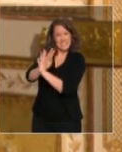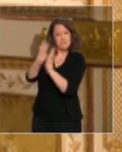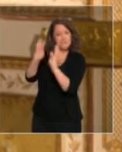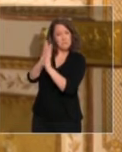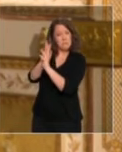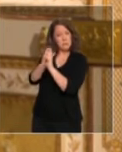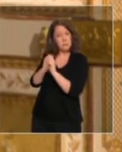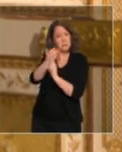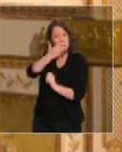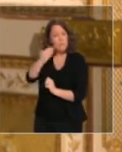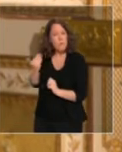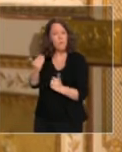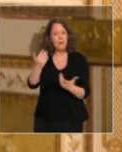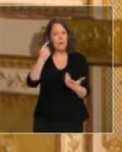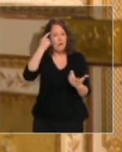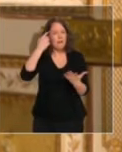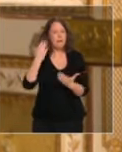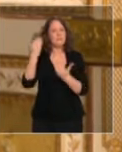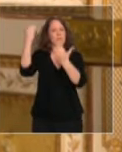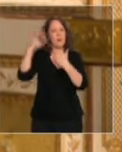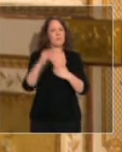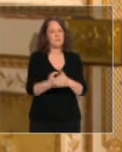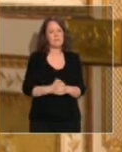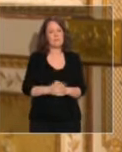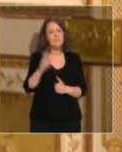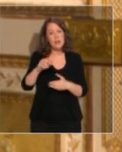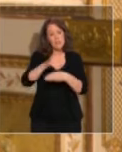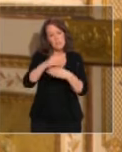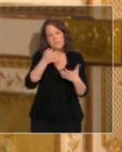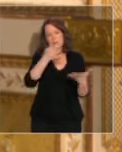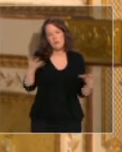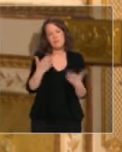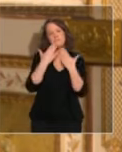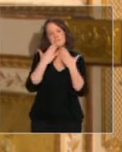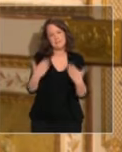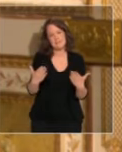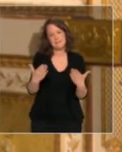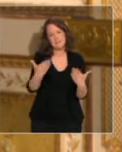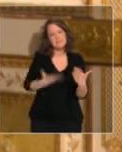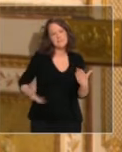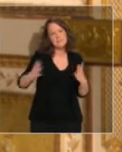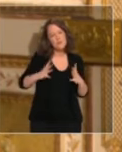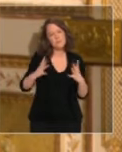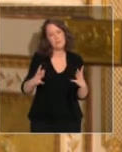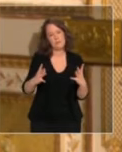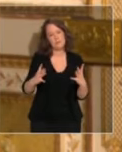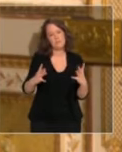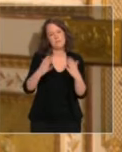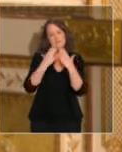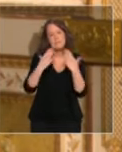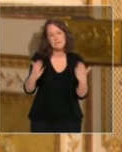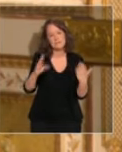Et je veux ce soir vous remercier très chaleureusement pour ce dévouement et vous dire toute ma